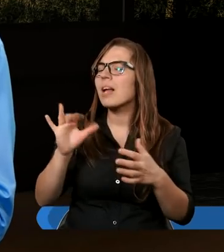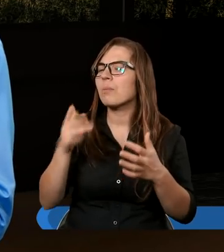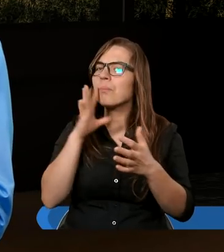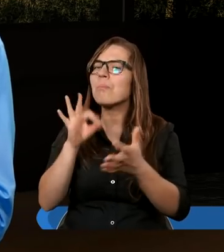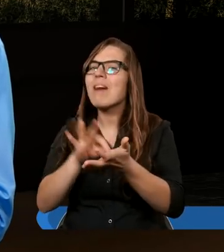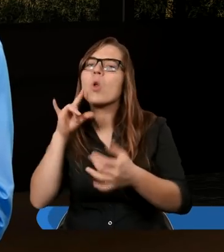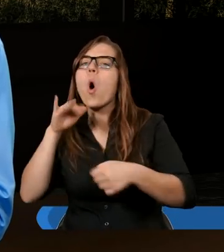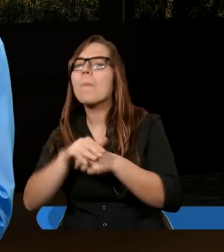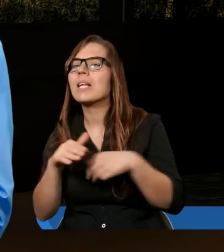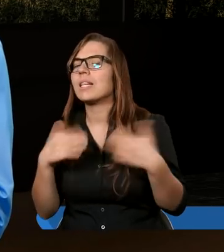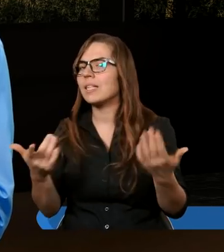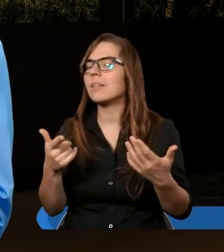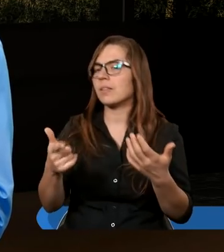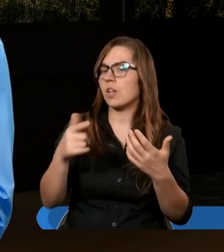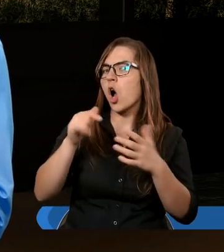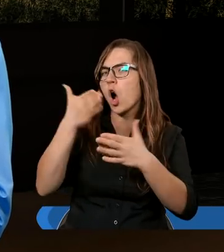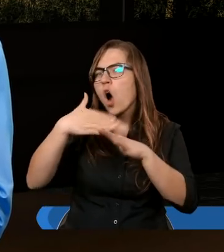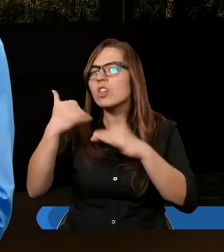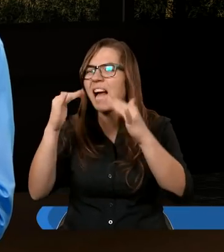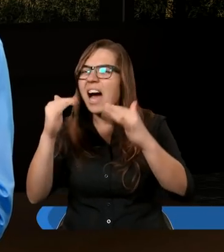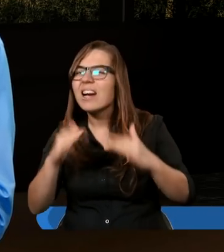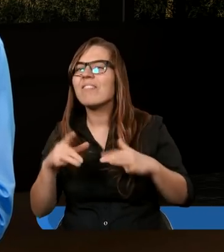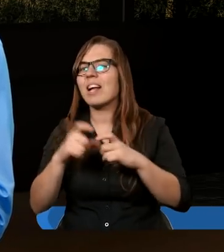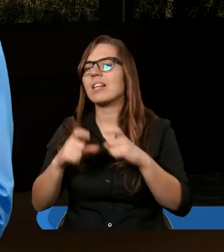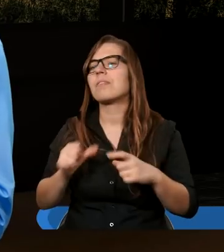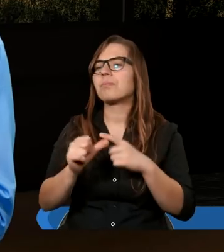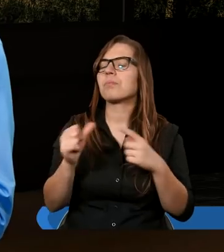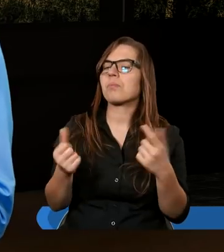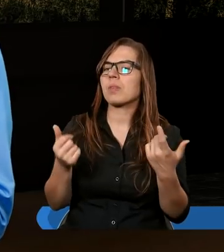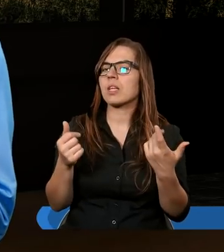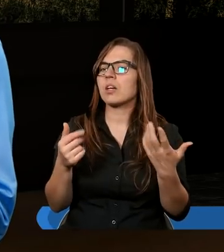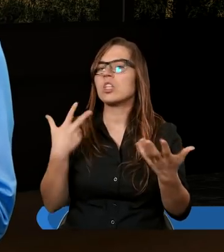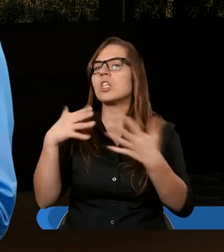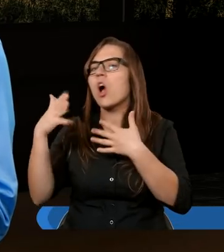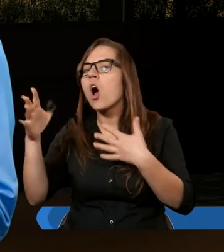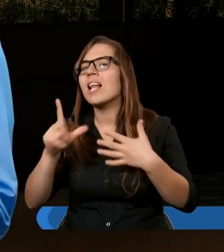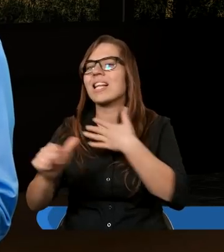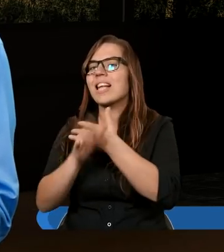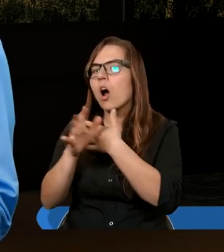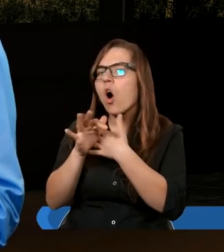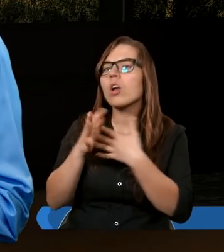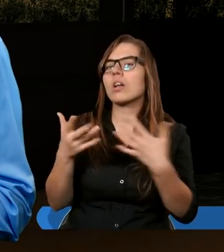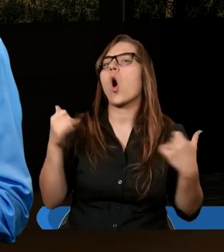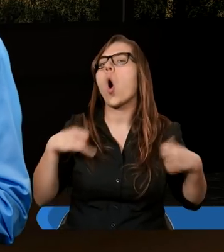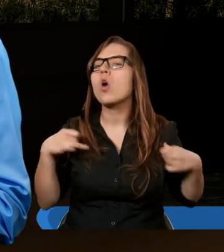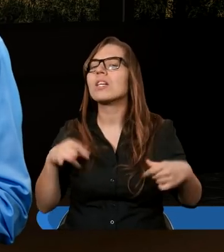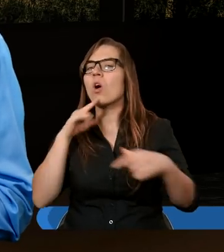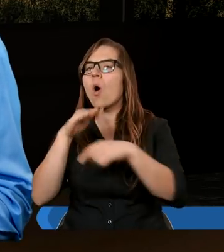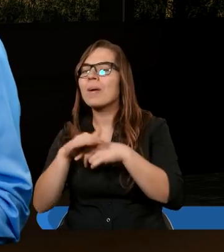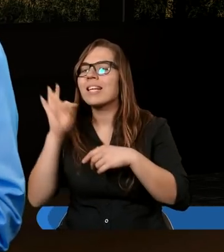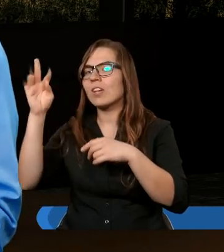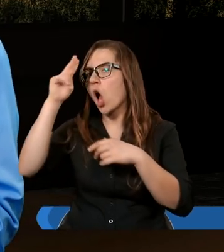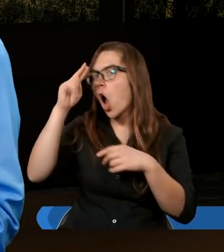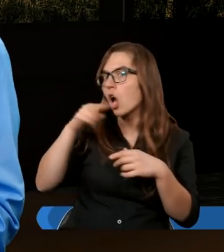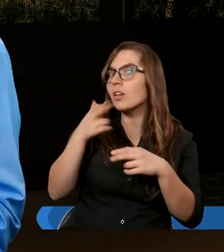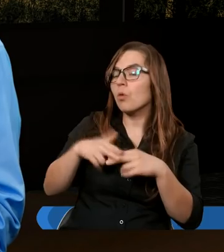obietnicę daną. W pierwszym rozdziale, w wersecie czwartym, Jezus nakazuje, nie oddalajcie się z Jerozolimy, lecz oczekujcie obietnicy Ojca,